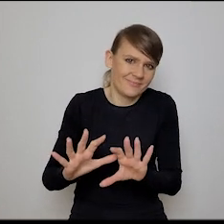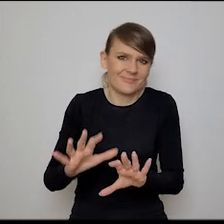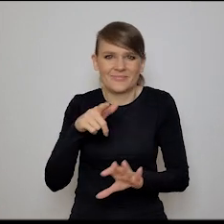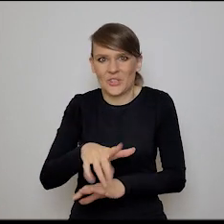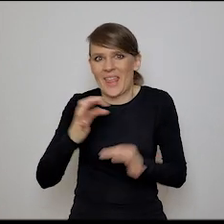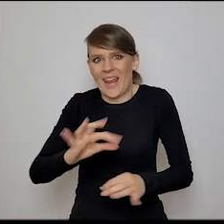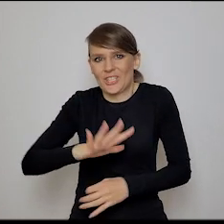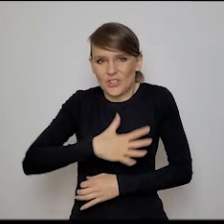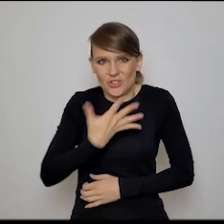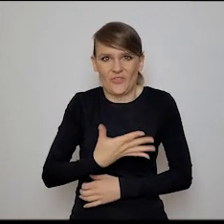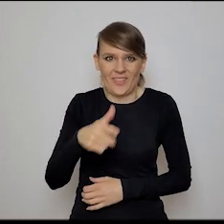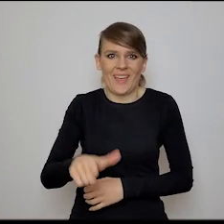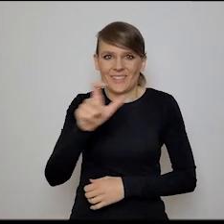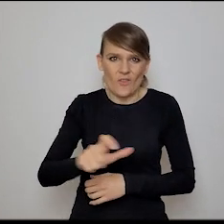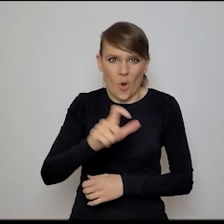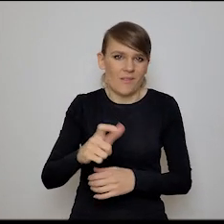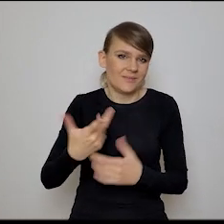dziwnej cyfrowej jałmużny.